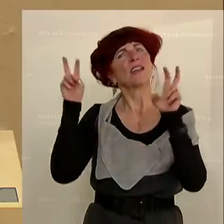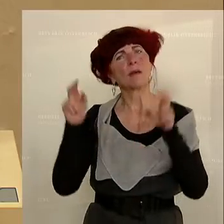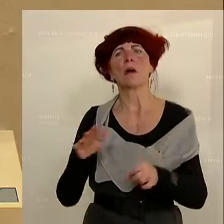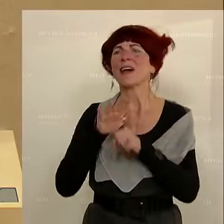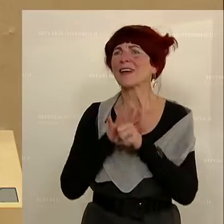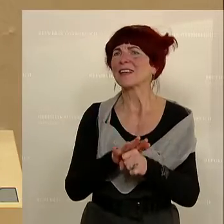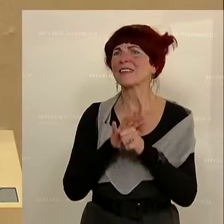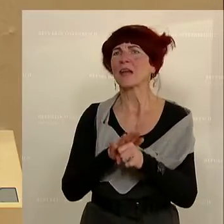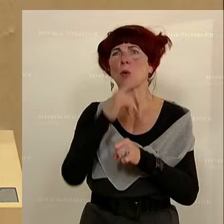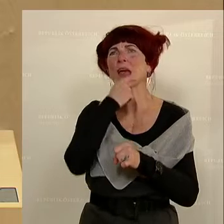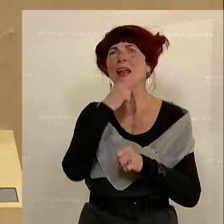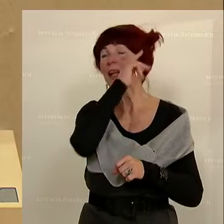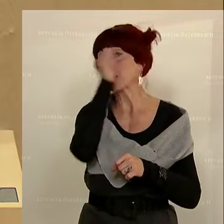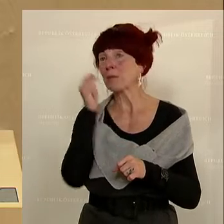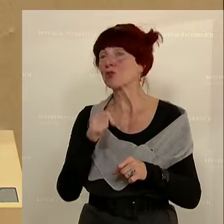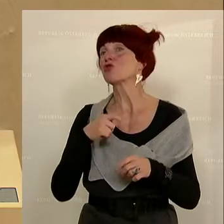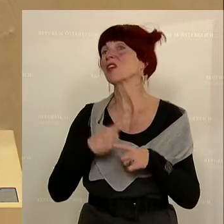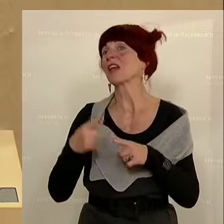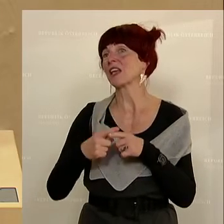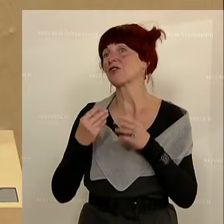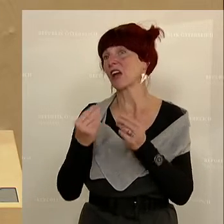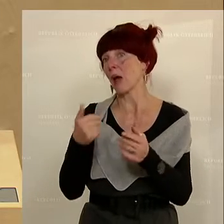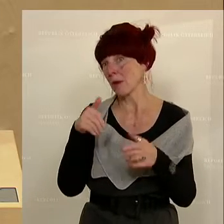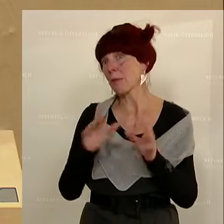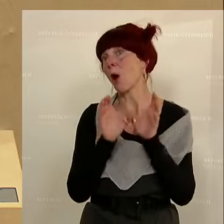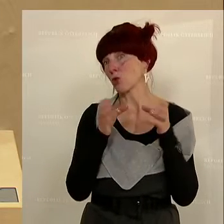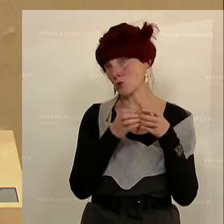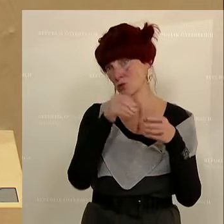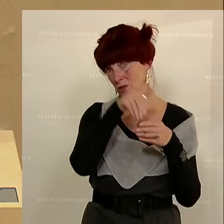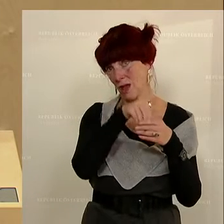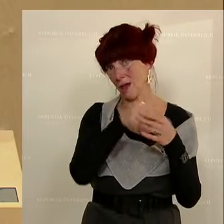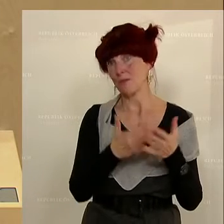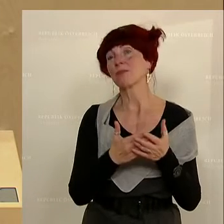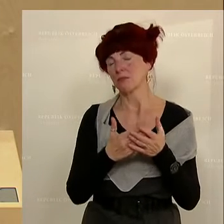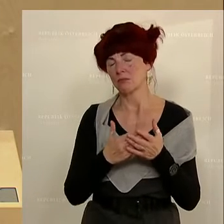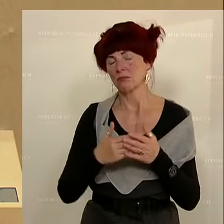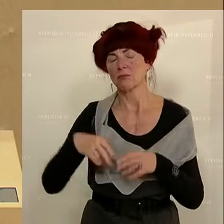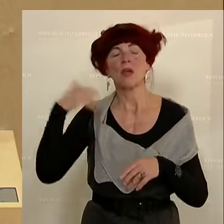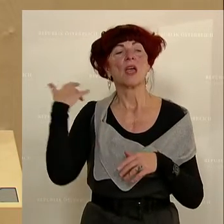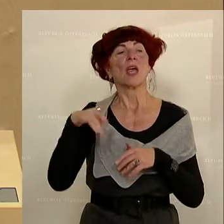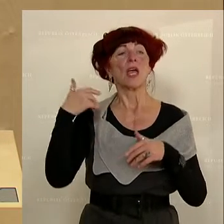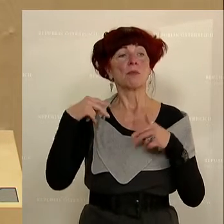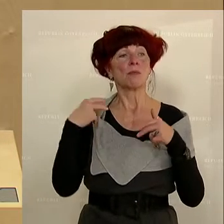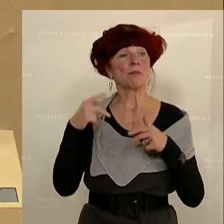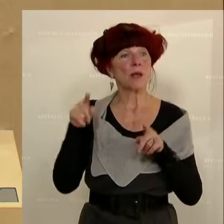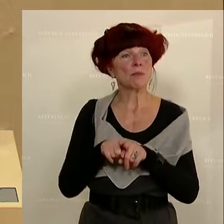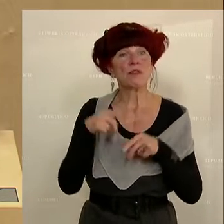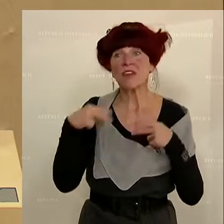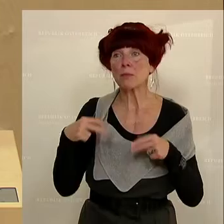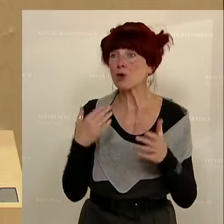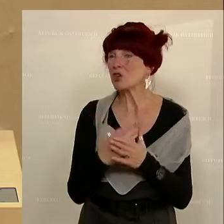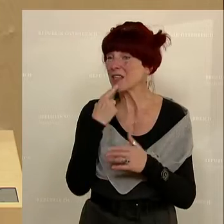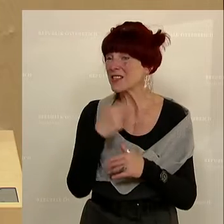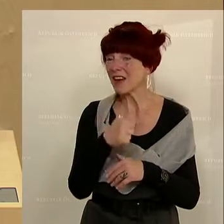Kreditvergabe im Ausschuss auf. Wir haben bereits im Februar darauf hingewiesen, dass ältere Menschen Kredite aufgrund ihrer